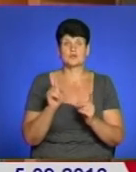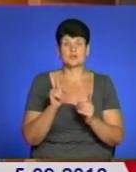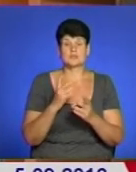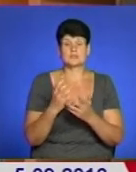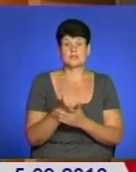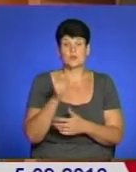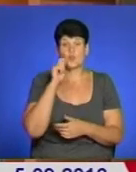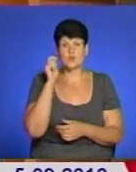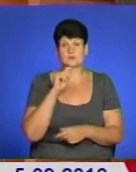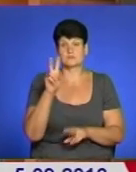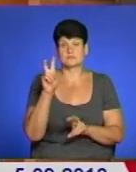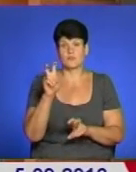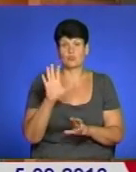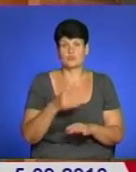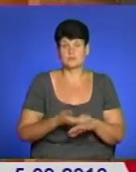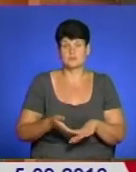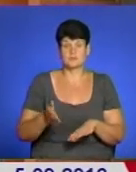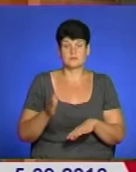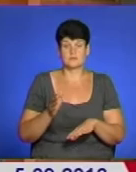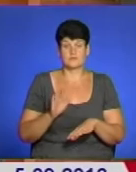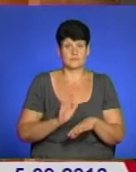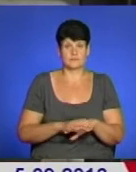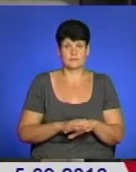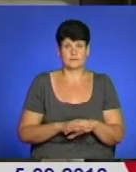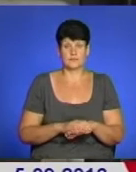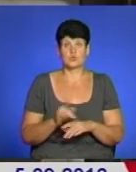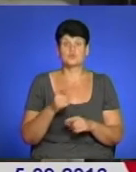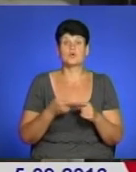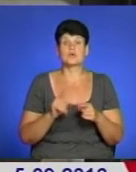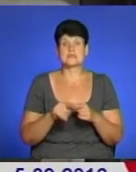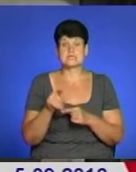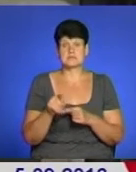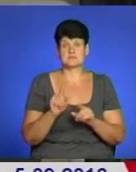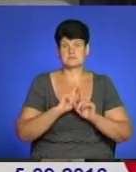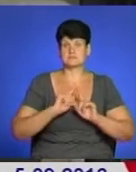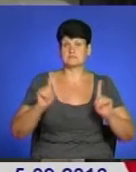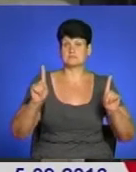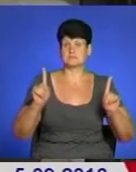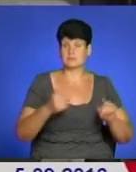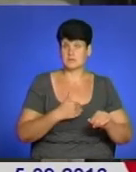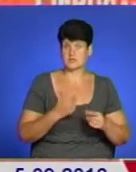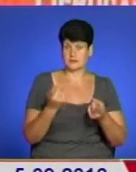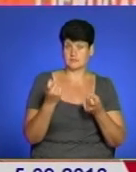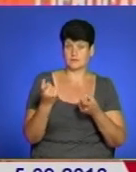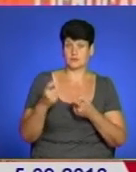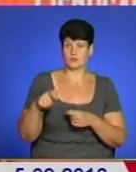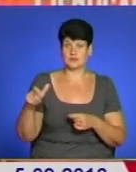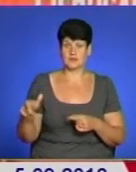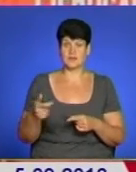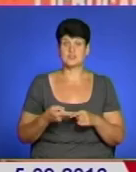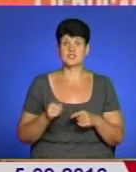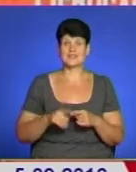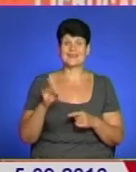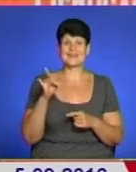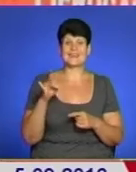українському дусі незабаром буде явищем екзотичним. Що це? Гламур, бажання привабити клієнтів чи своєрідна